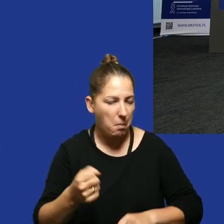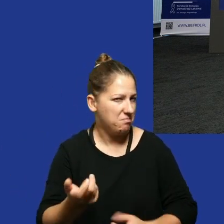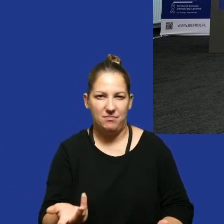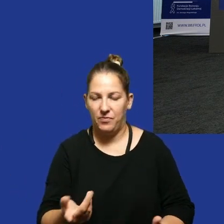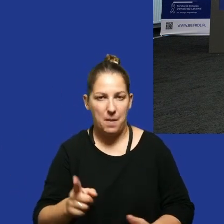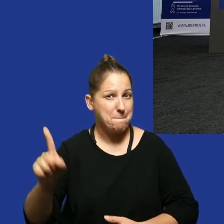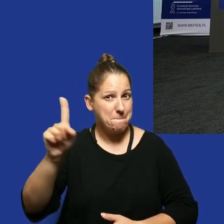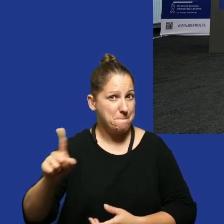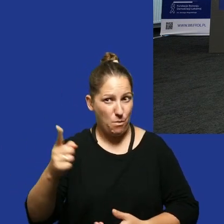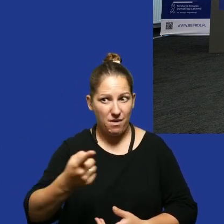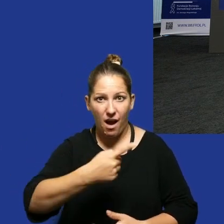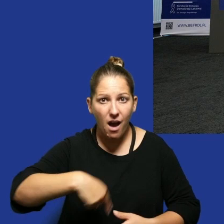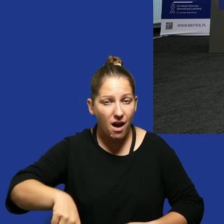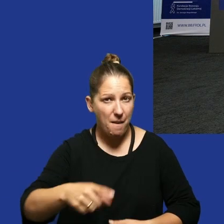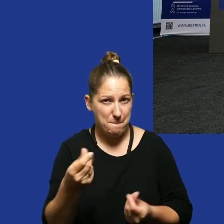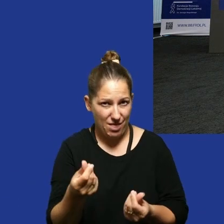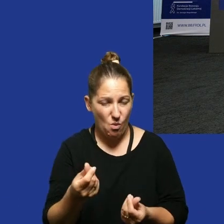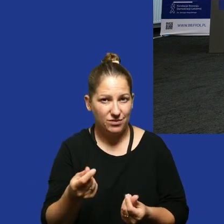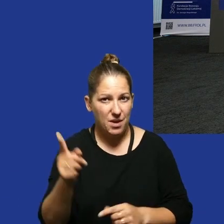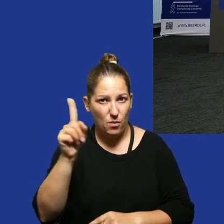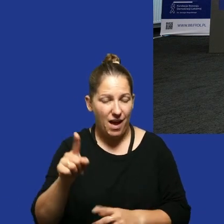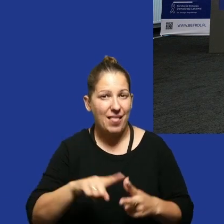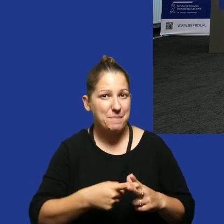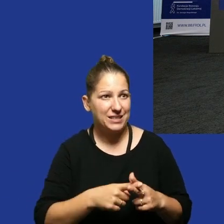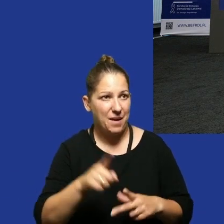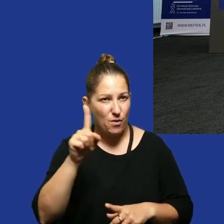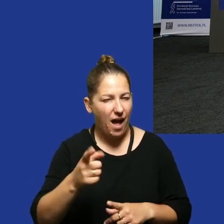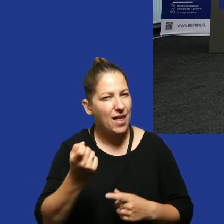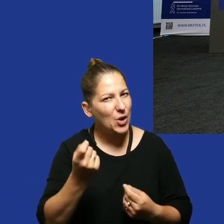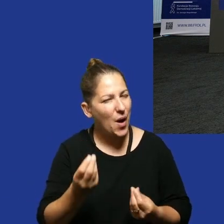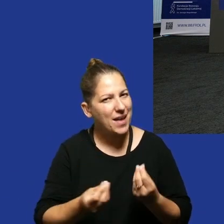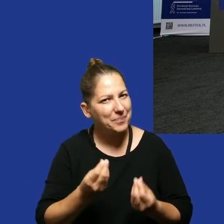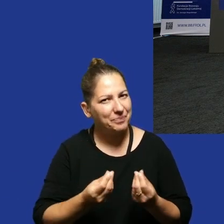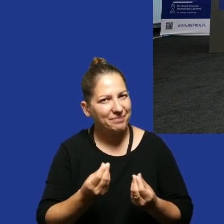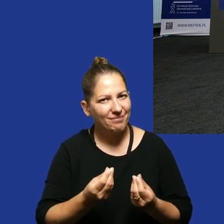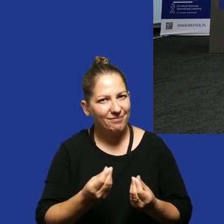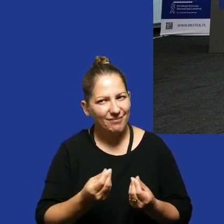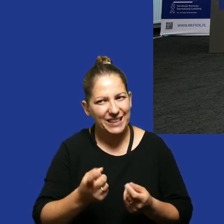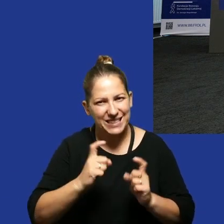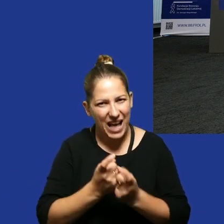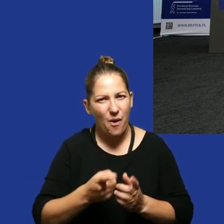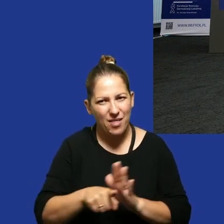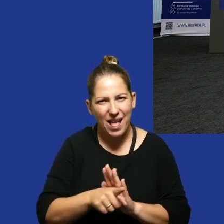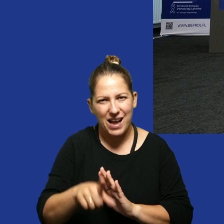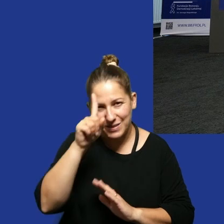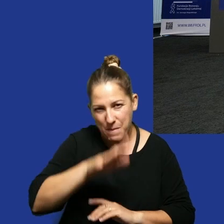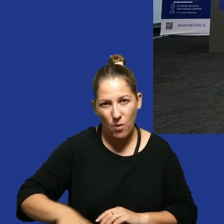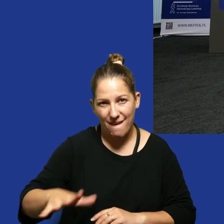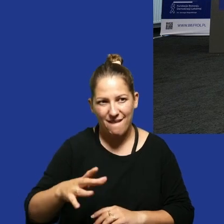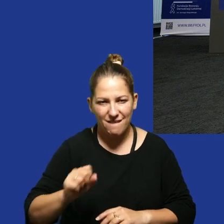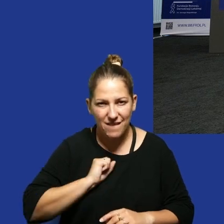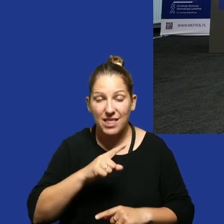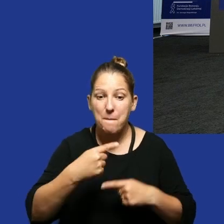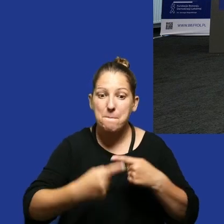środki publiczne, którymi dysponują organy administracji publicznej, ale troszkę jednak w interesie całego społeczeństwa. I fajnie, gdyby te procedury